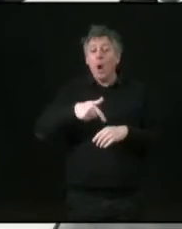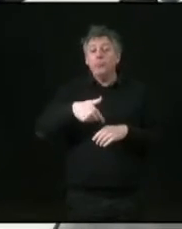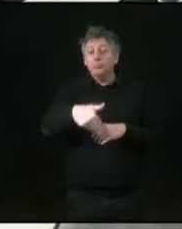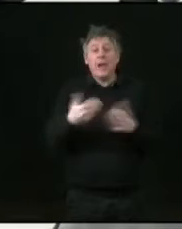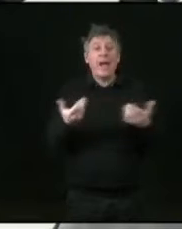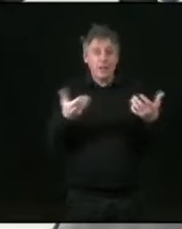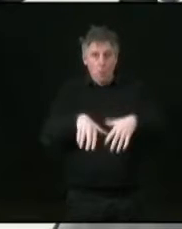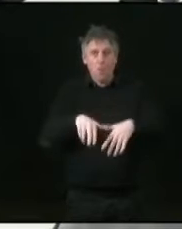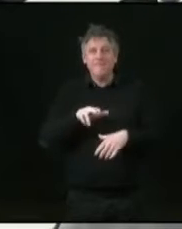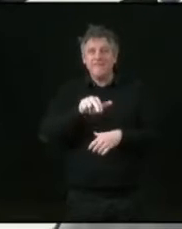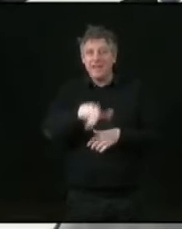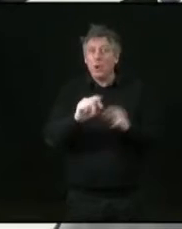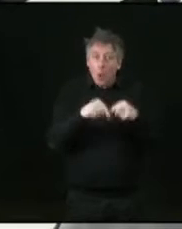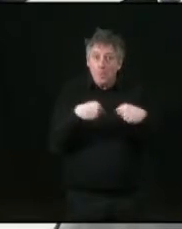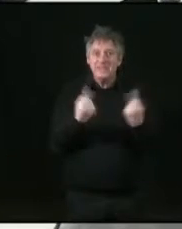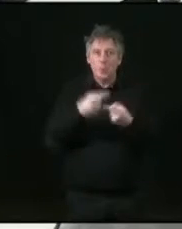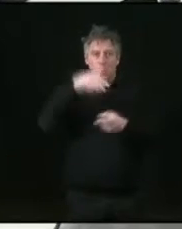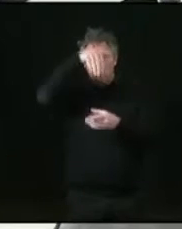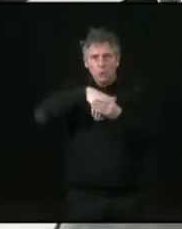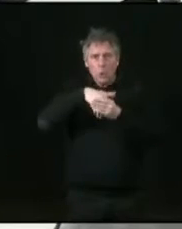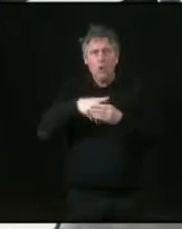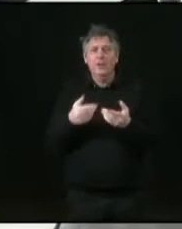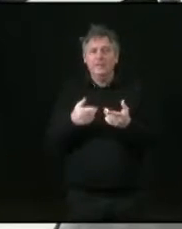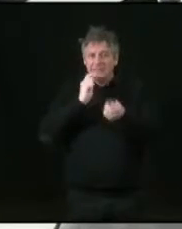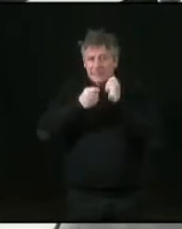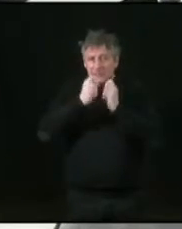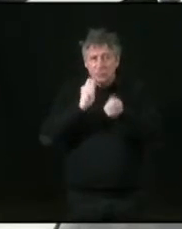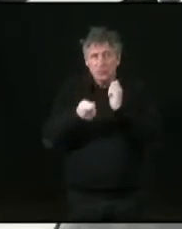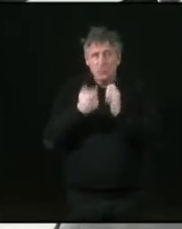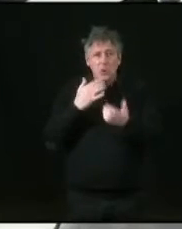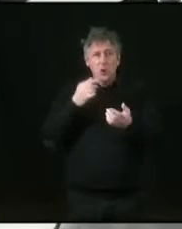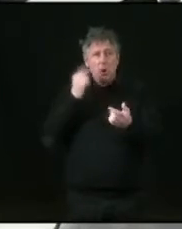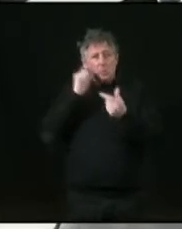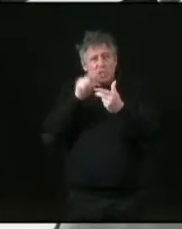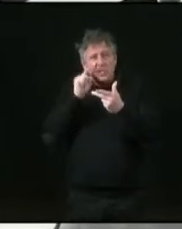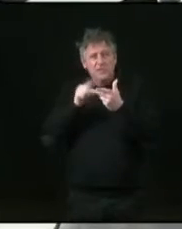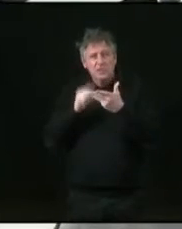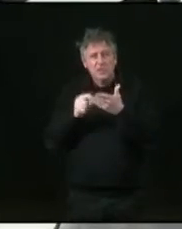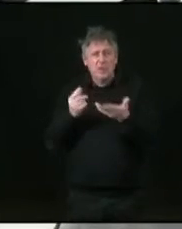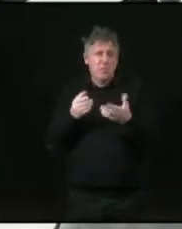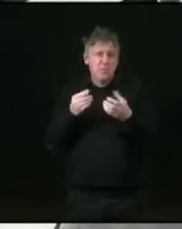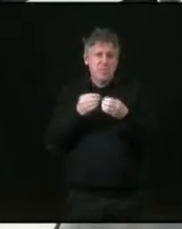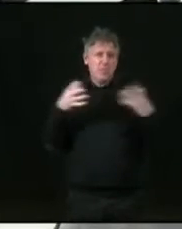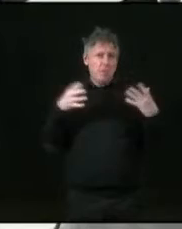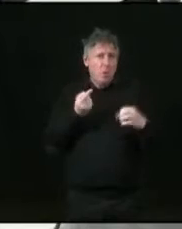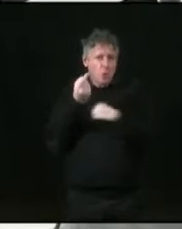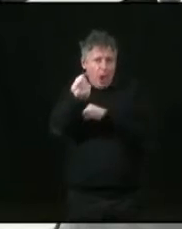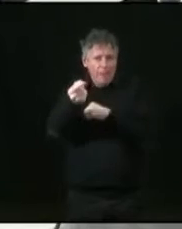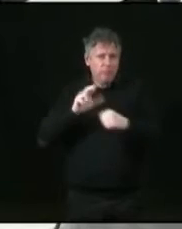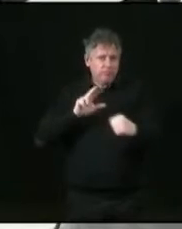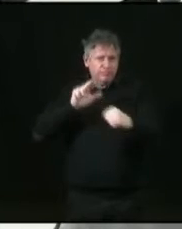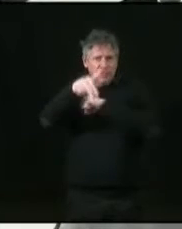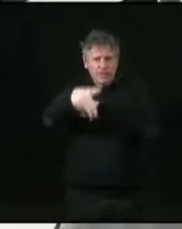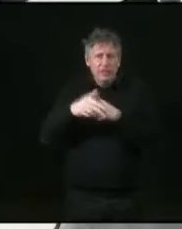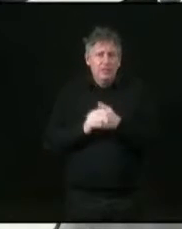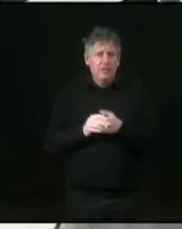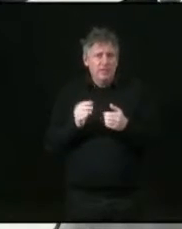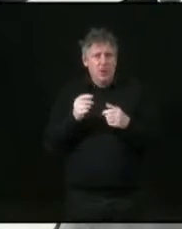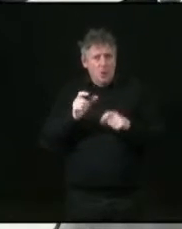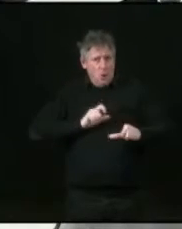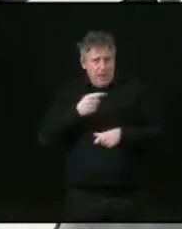de parler plus en amont de l'implication de ces objectifs du développement durable dans l'ensemble des délégations de mes collègues et de moi-même.